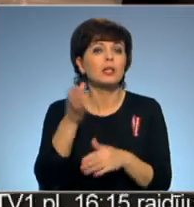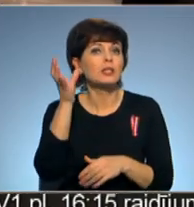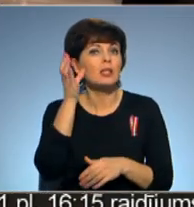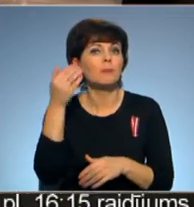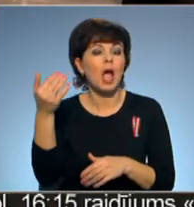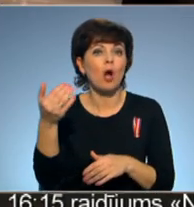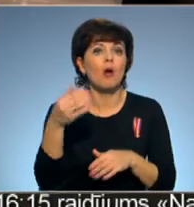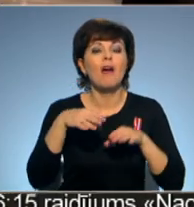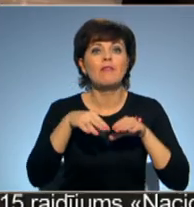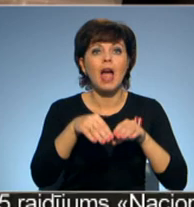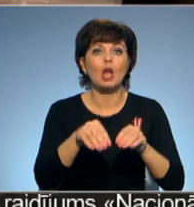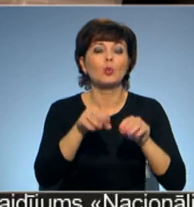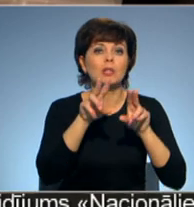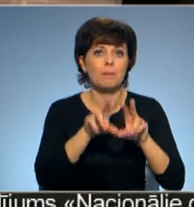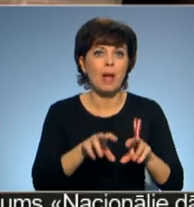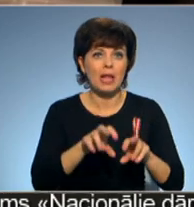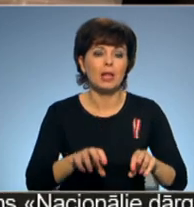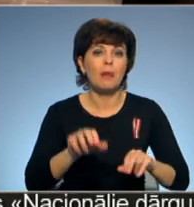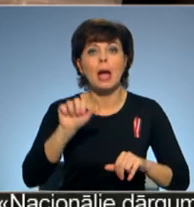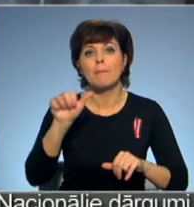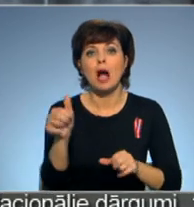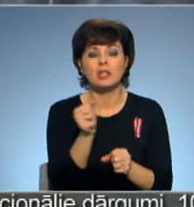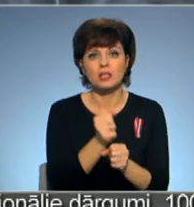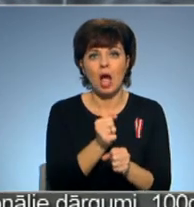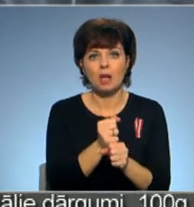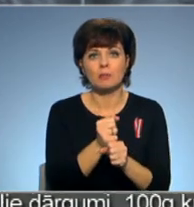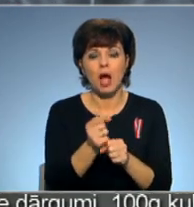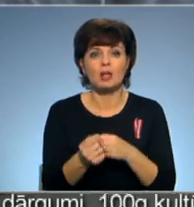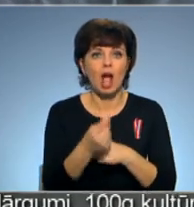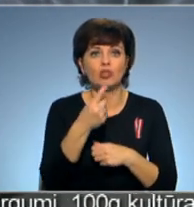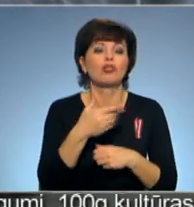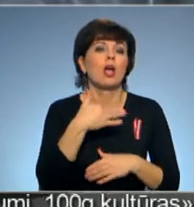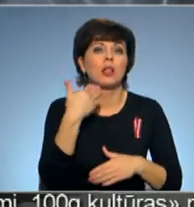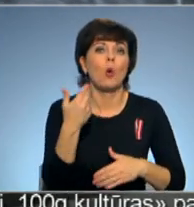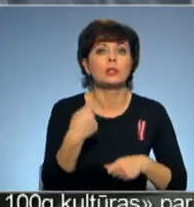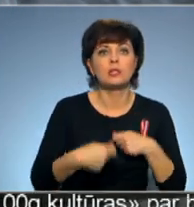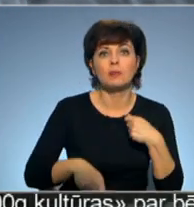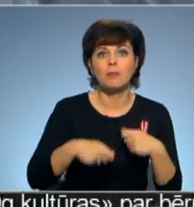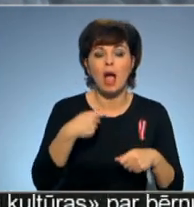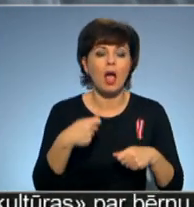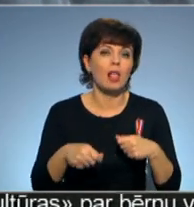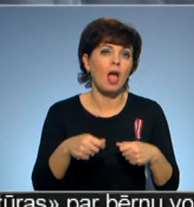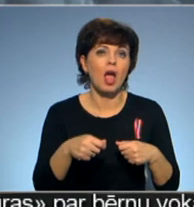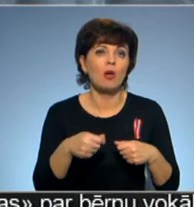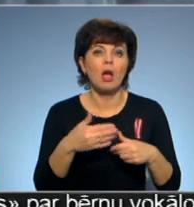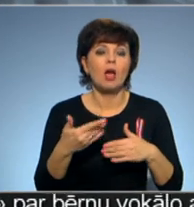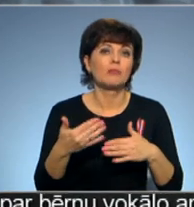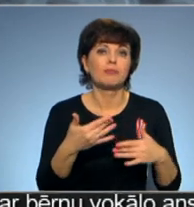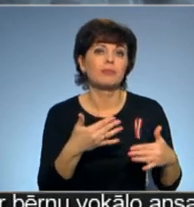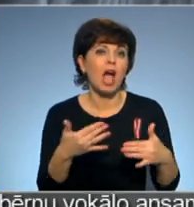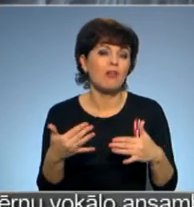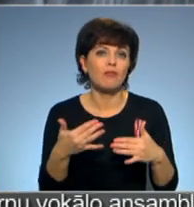veiktos pētījumus mākslas darba radīšanā. Es ļoti daudz spēlējos ar tām spoguļu plaknēm un dažādi deformētām.